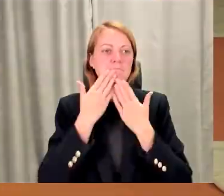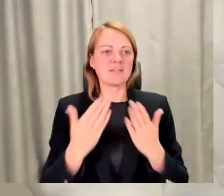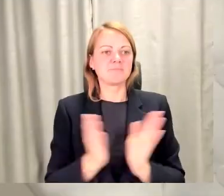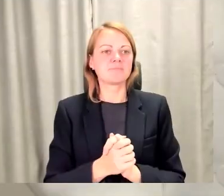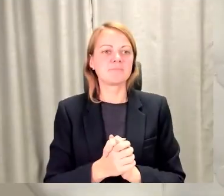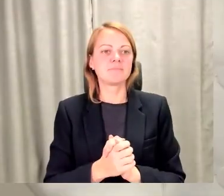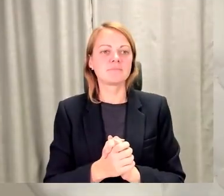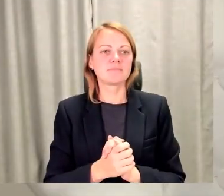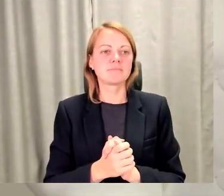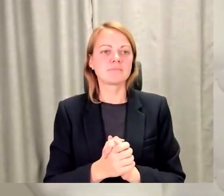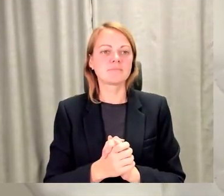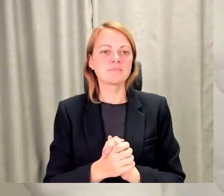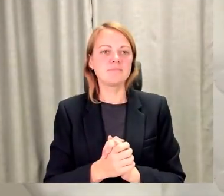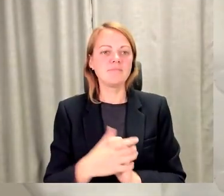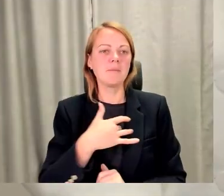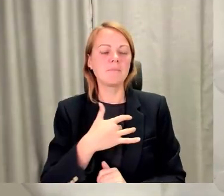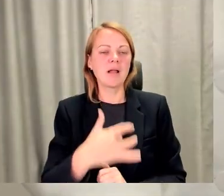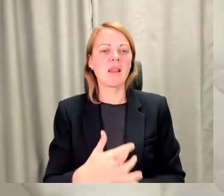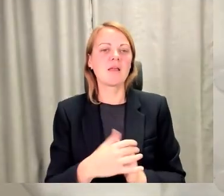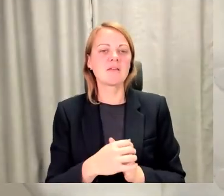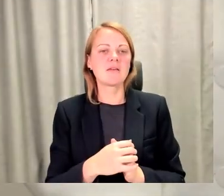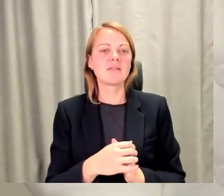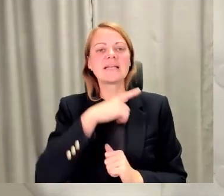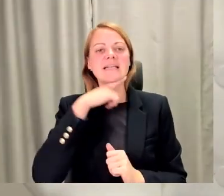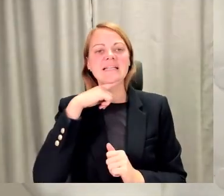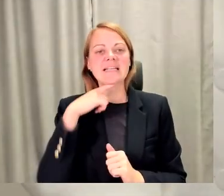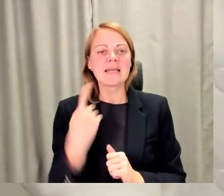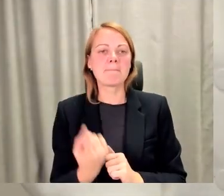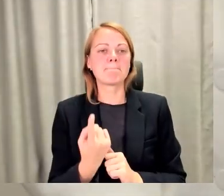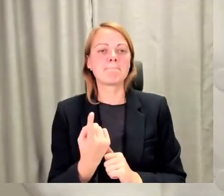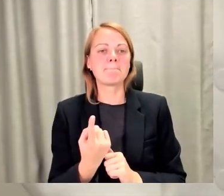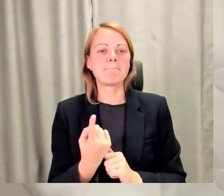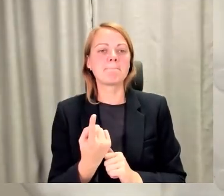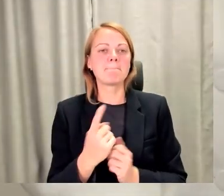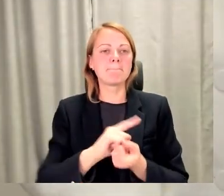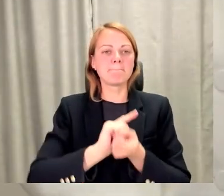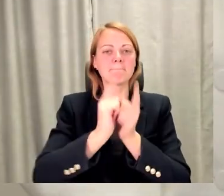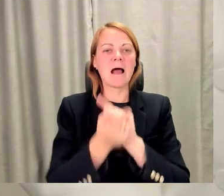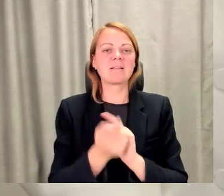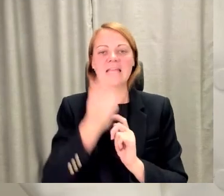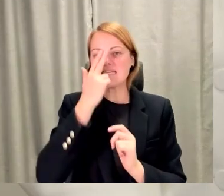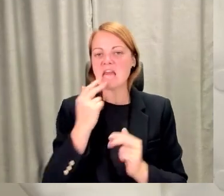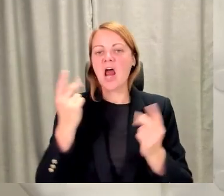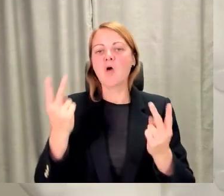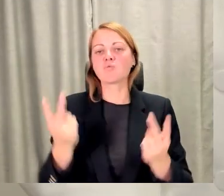Man liekas ir tā, ka gribēt mainīt ieradumus. Tas ir tāds viens